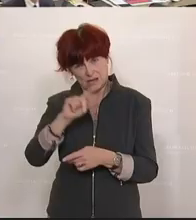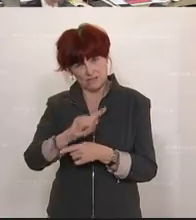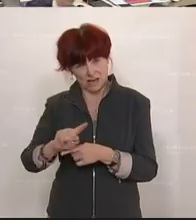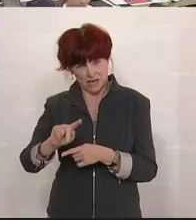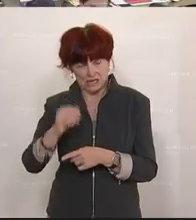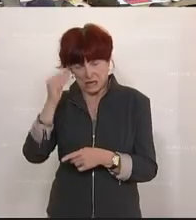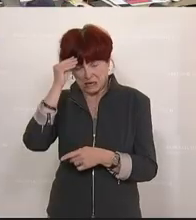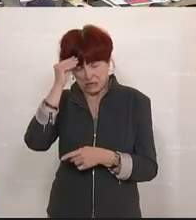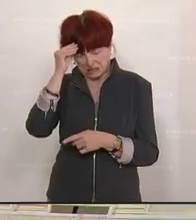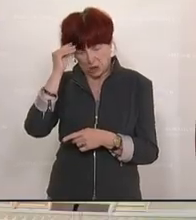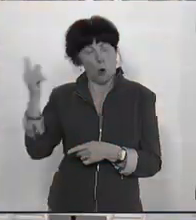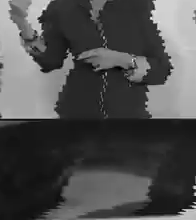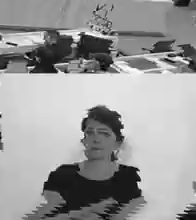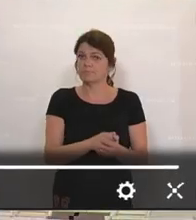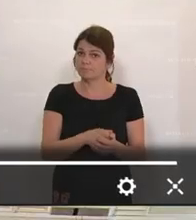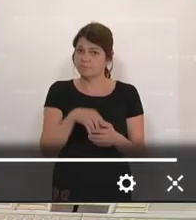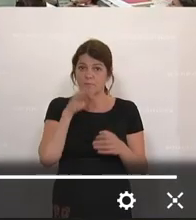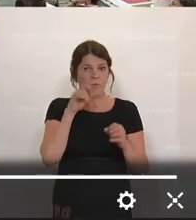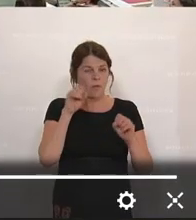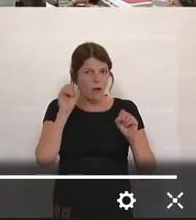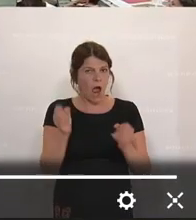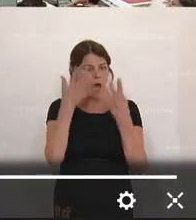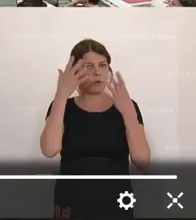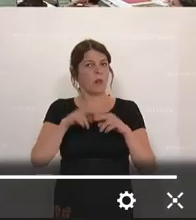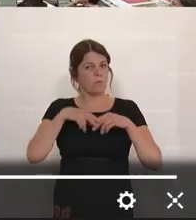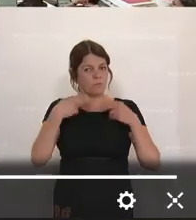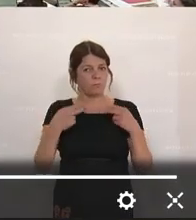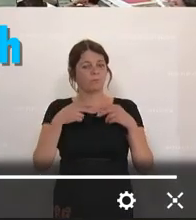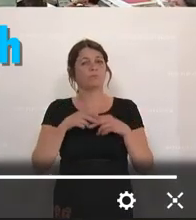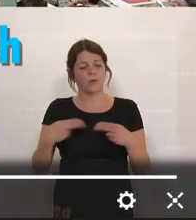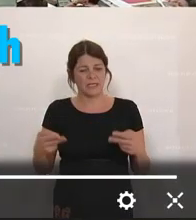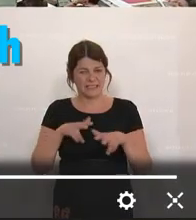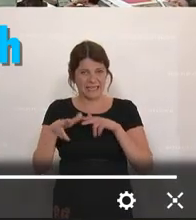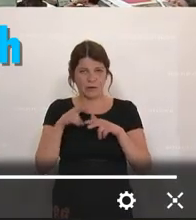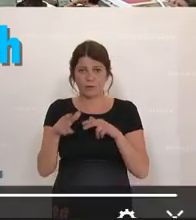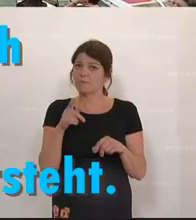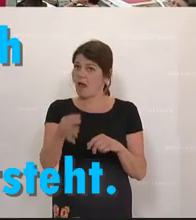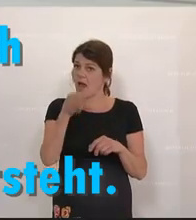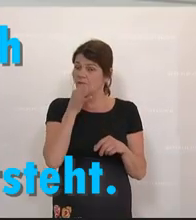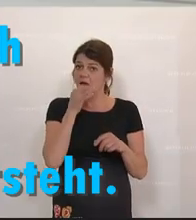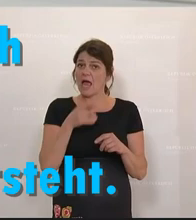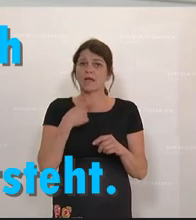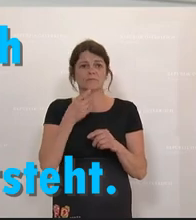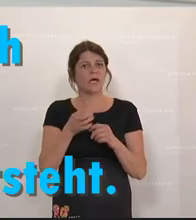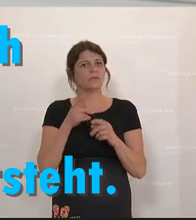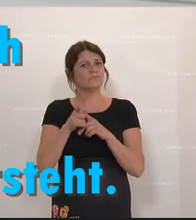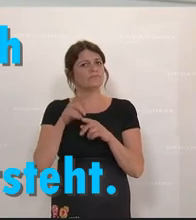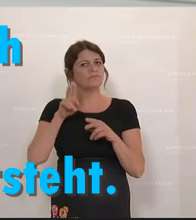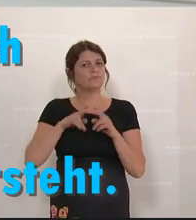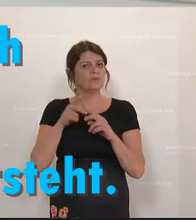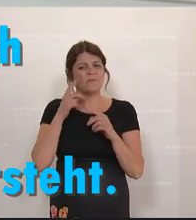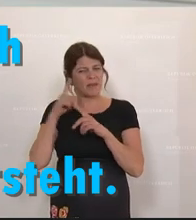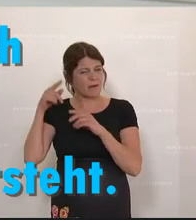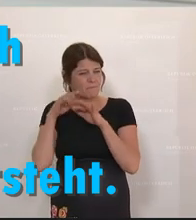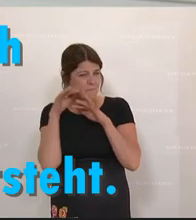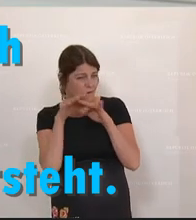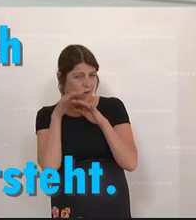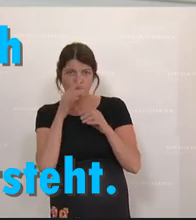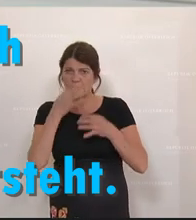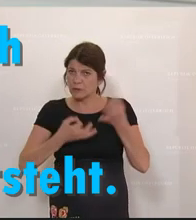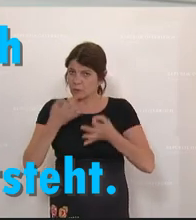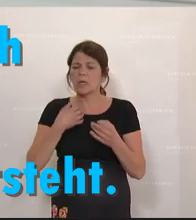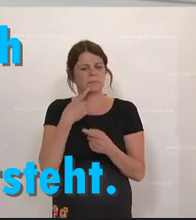Ich erwarte es mir eigentlich. Für die aktuelle Bundesregierung kann ich die in der Anfrage erwähnten Interventionsversuche ausschließen. Auch für